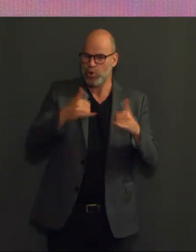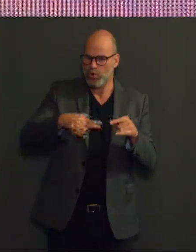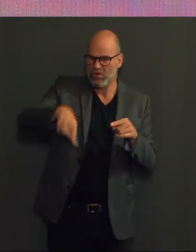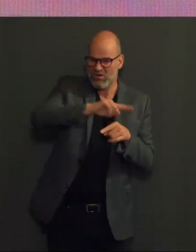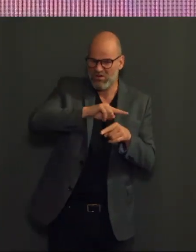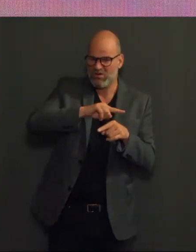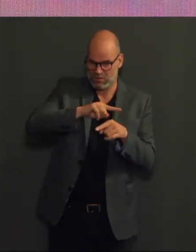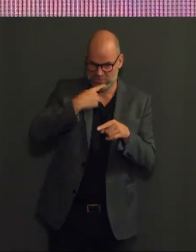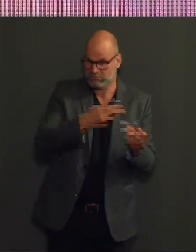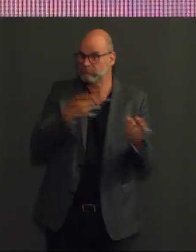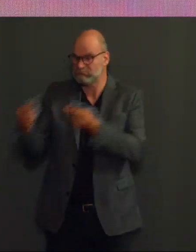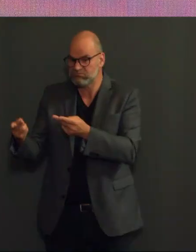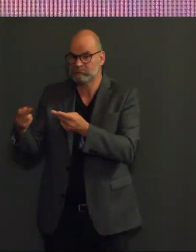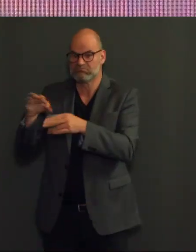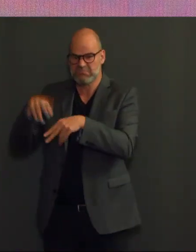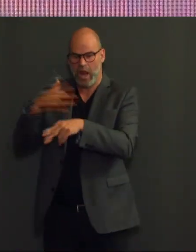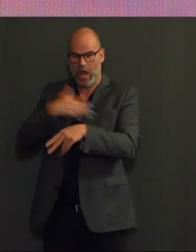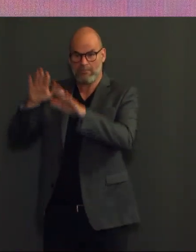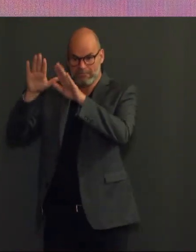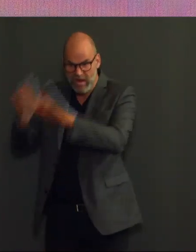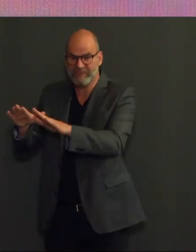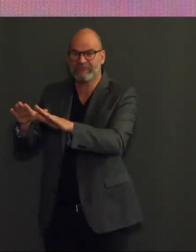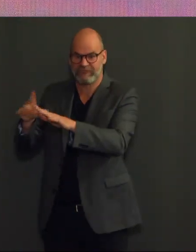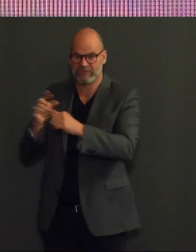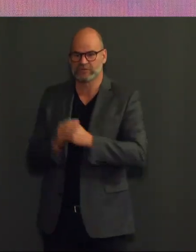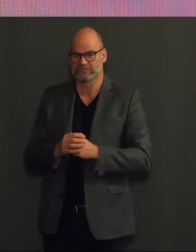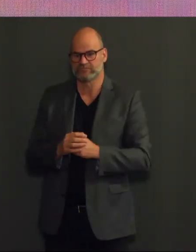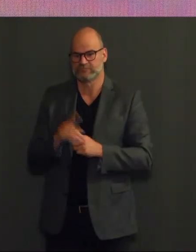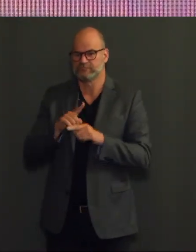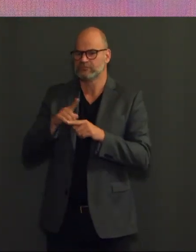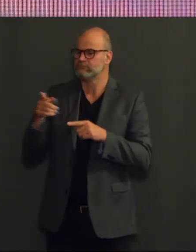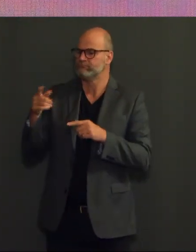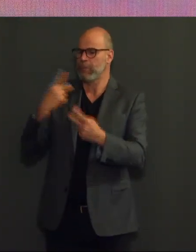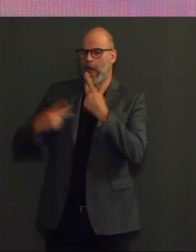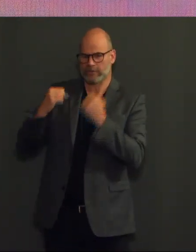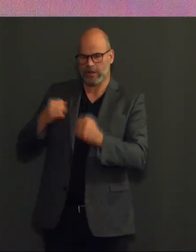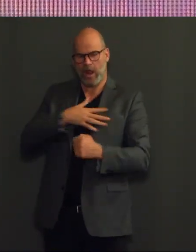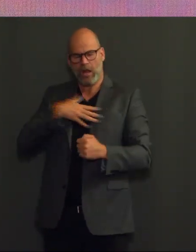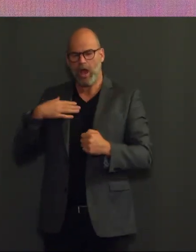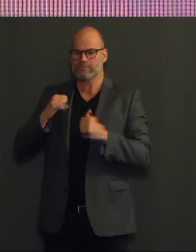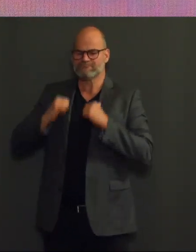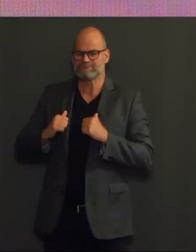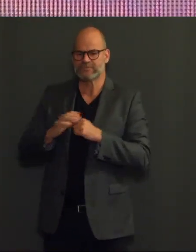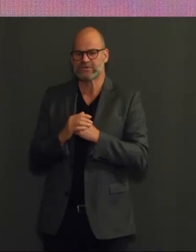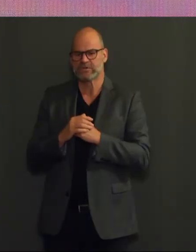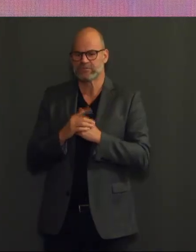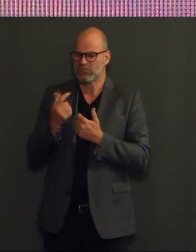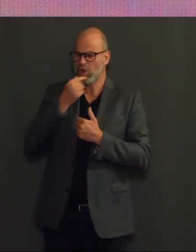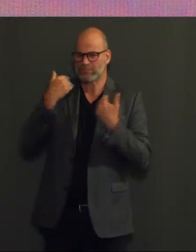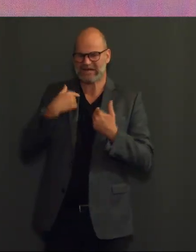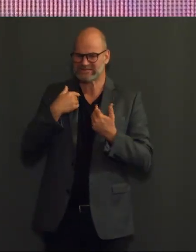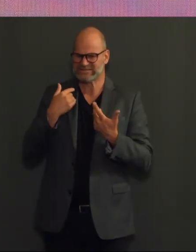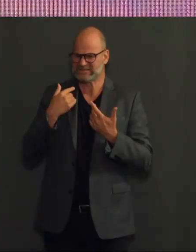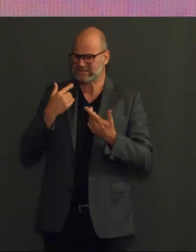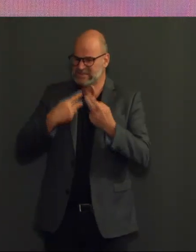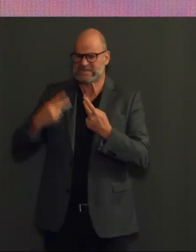behandeling beter kunnen verdragen dan iemand die heel fragiel en oud is. Dat maakt dat intensieve zorgen maar heel geleidelijk